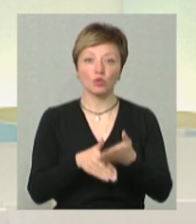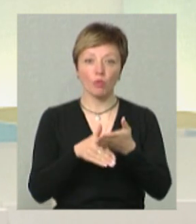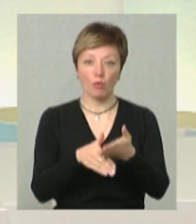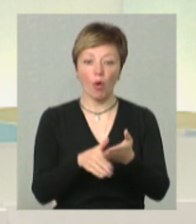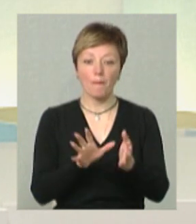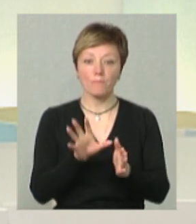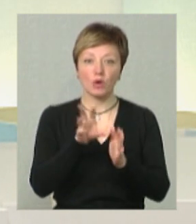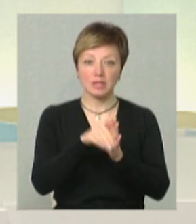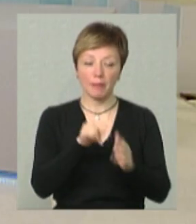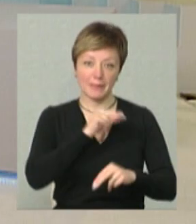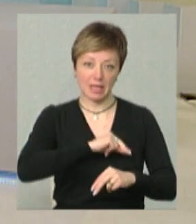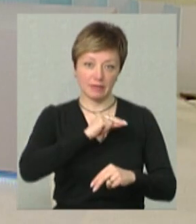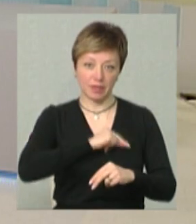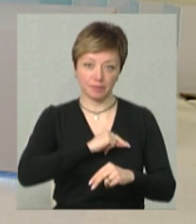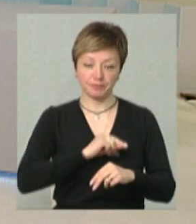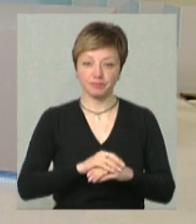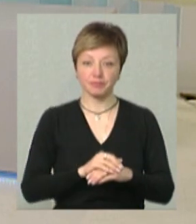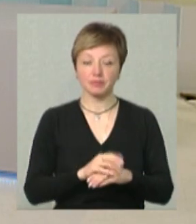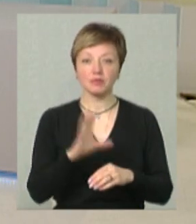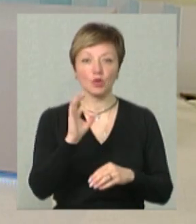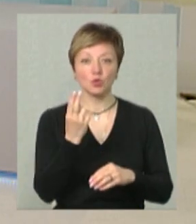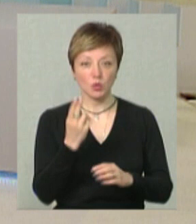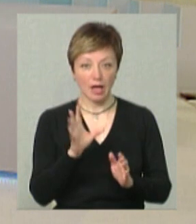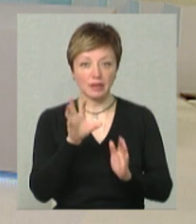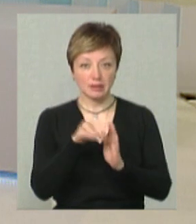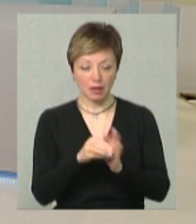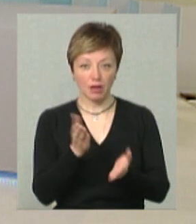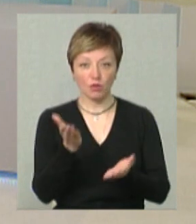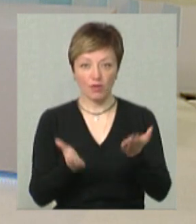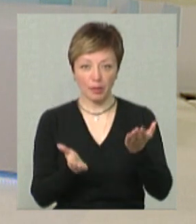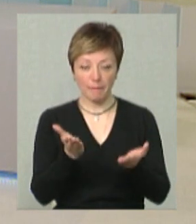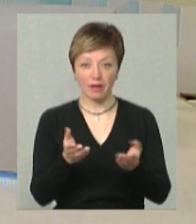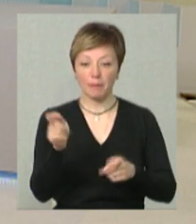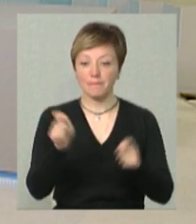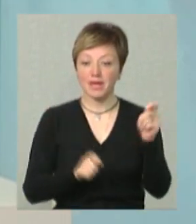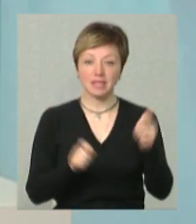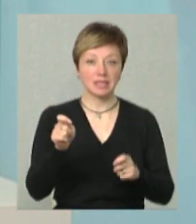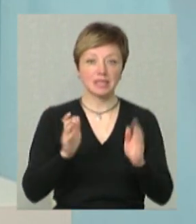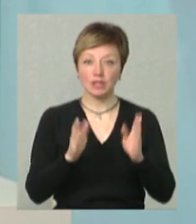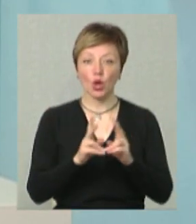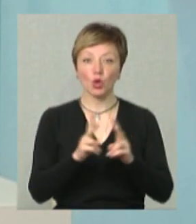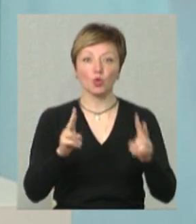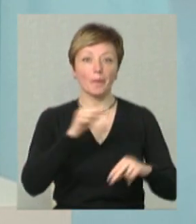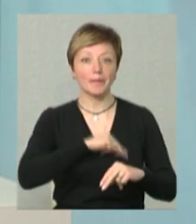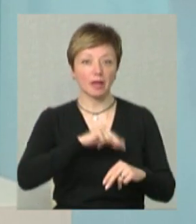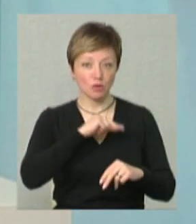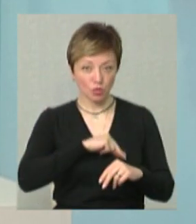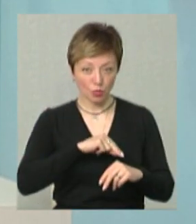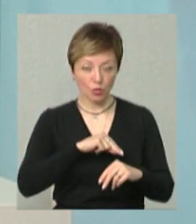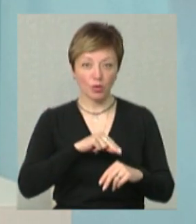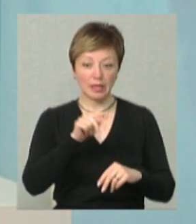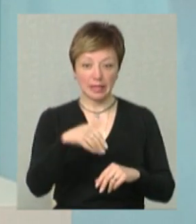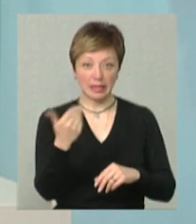поселенні працівників. Ще така соціальна складова, напевно, приїздять не тільки ті, хто працює, працівники